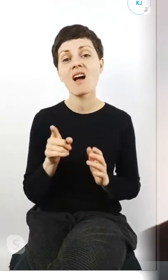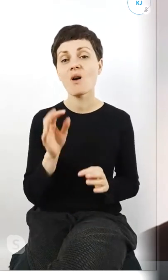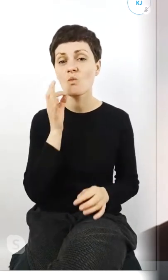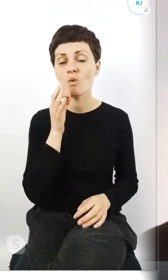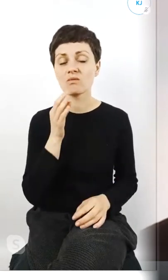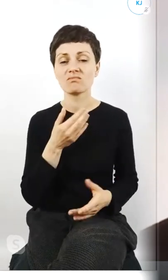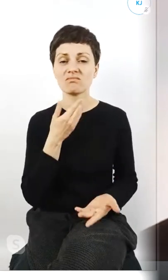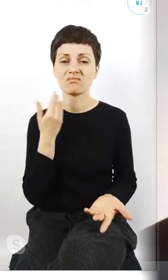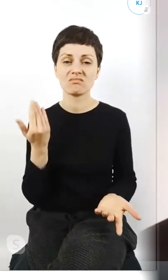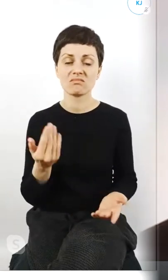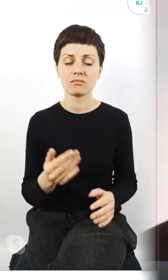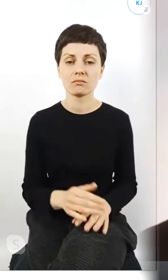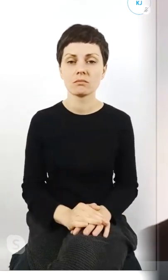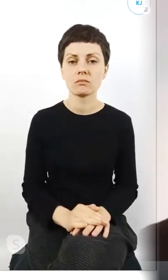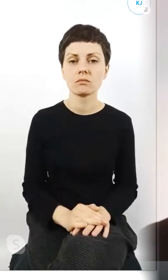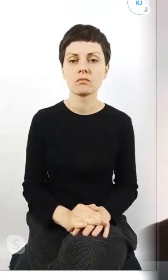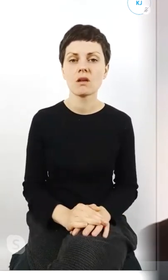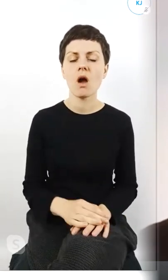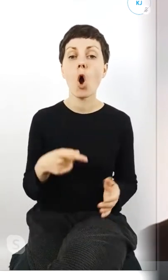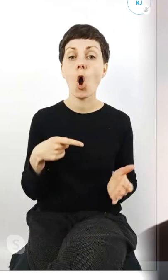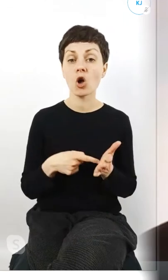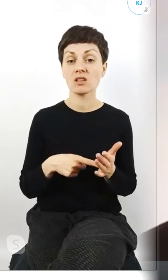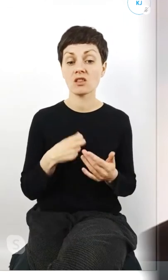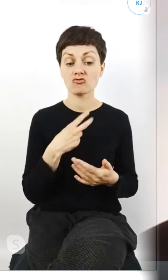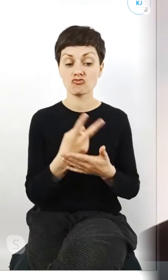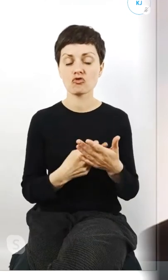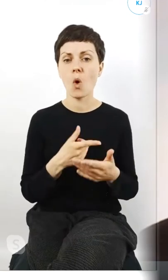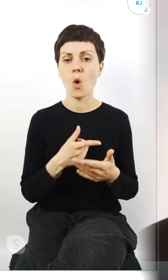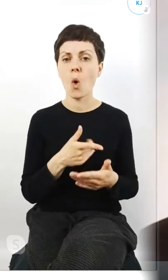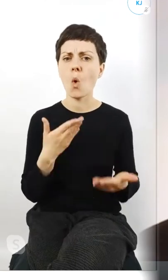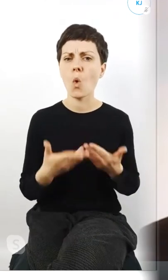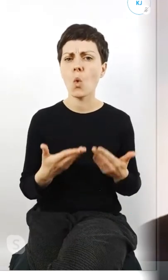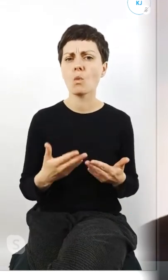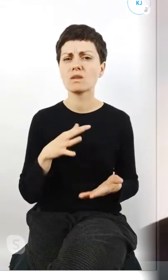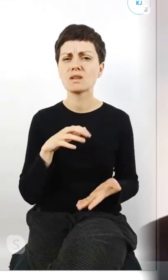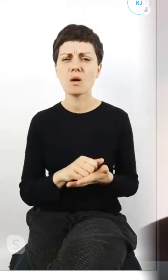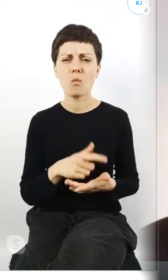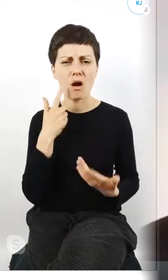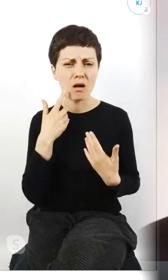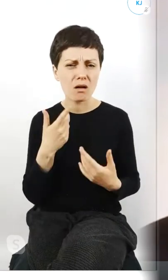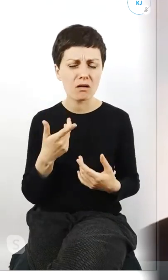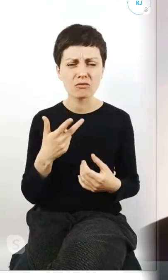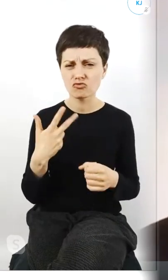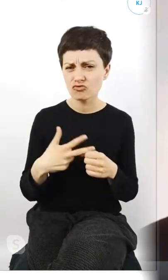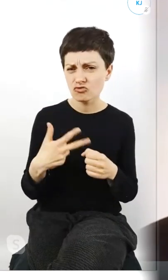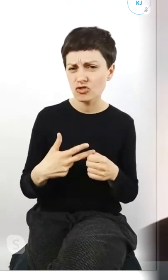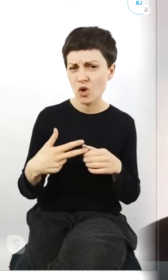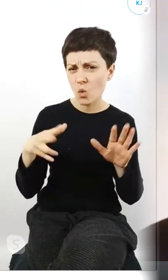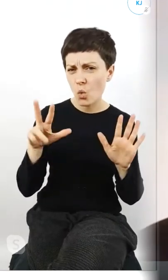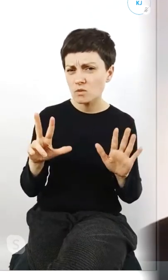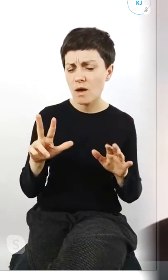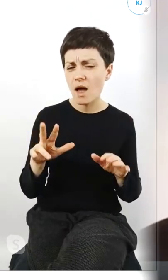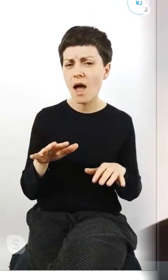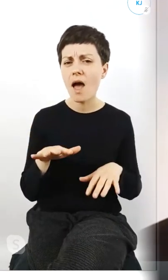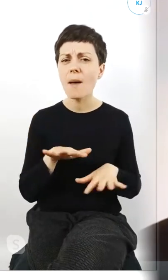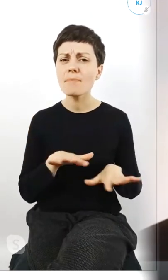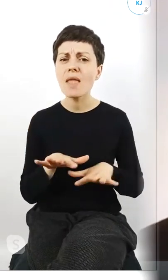ostatnio nawet czytałem, że chyba Lublin zajmuje tam 30 bodajże 8 miejsce w